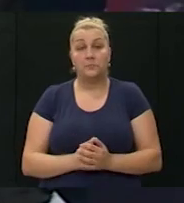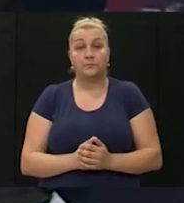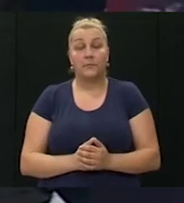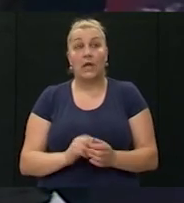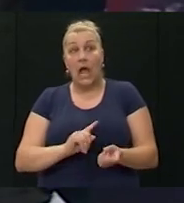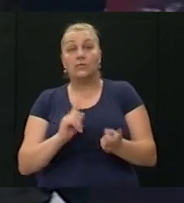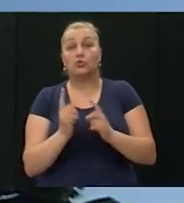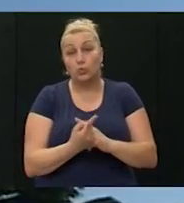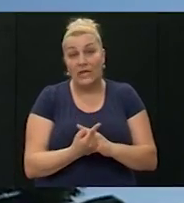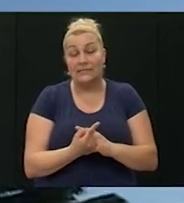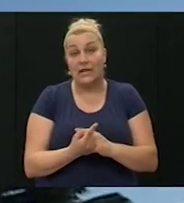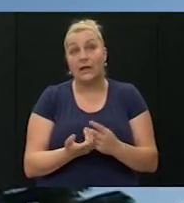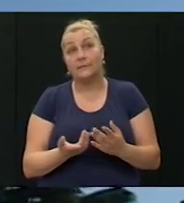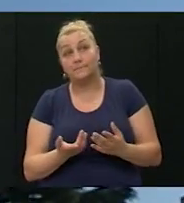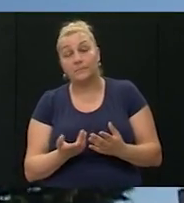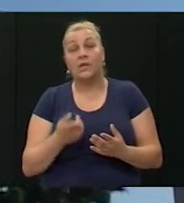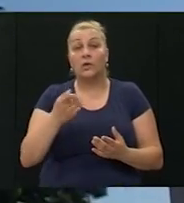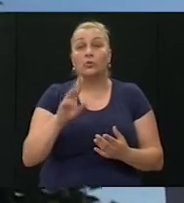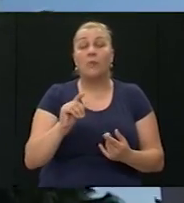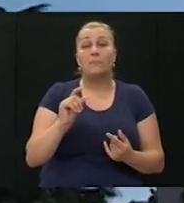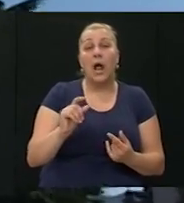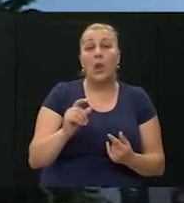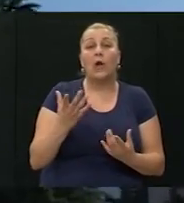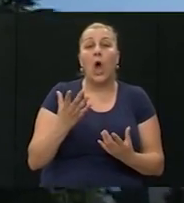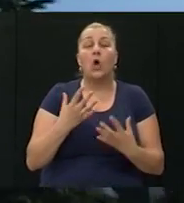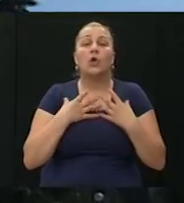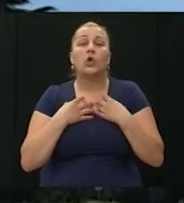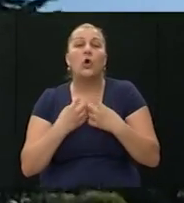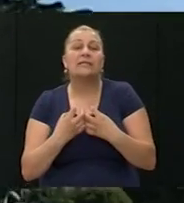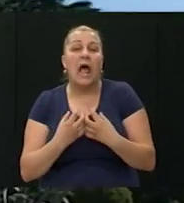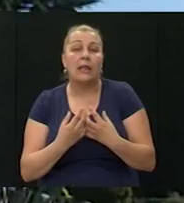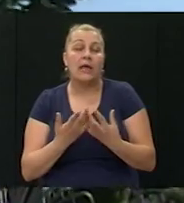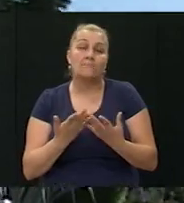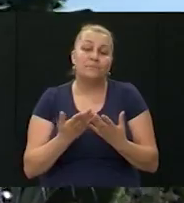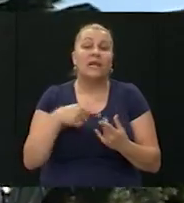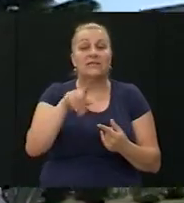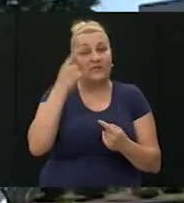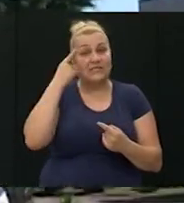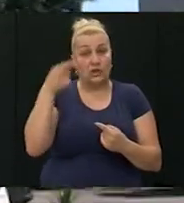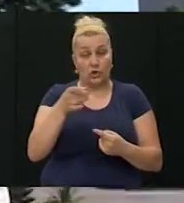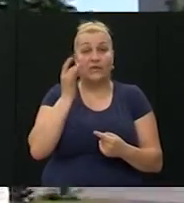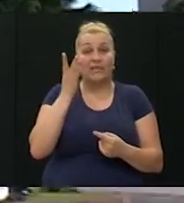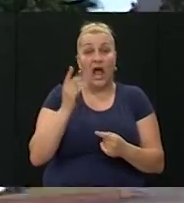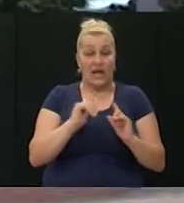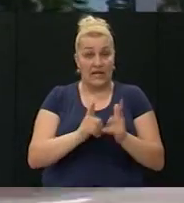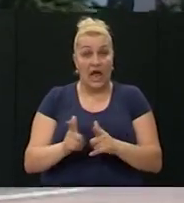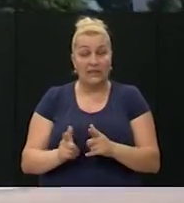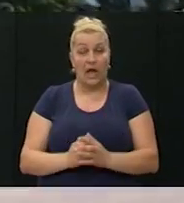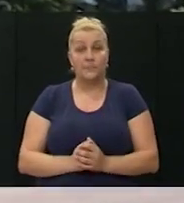Tako da, a s druge strane, znate, malo ima tu i neke, neću reći nostalgije, ali kad se sjećate tih dana, rata